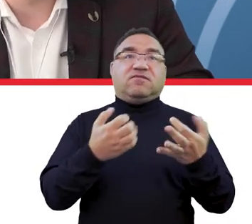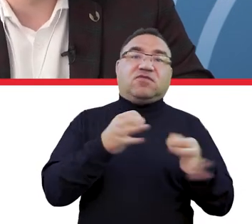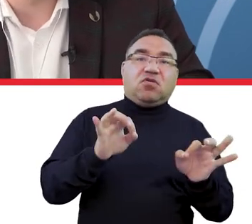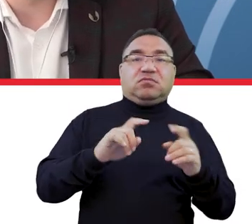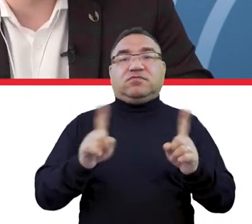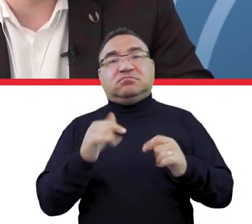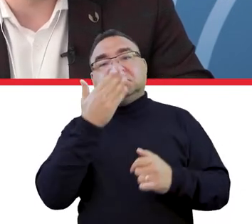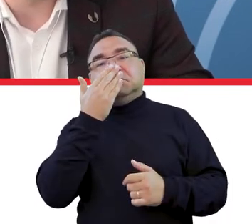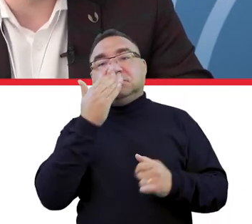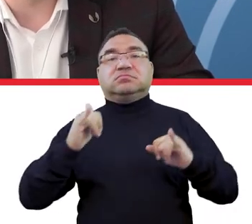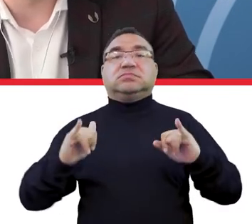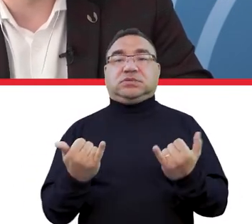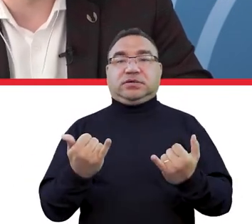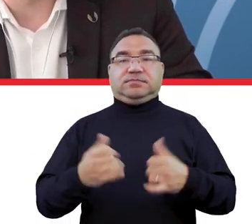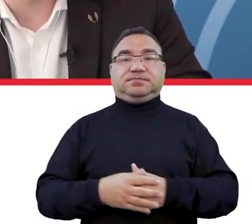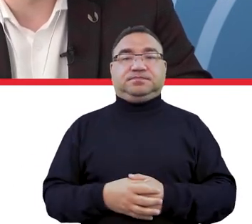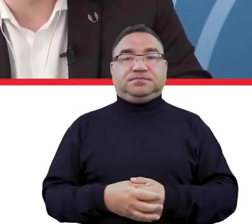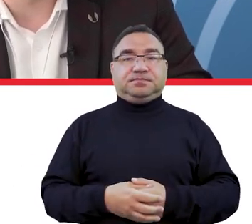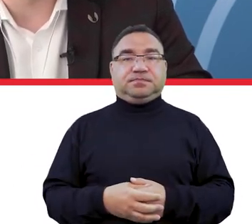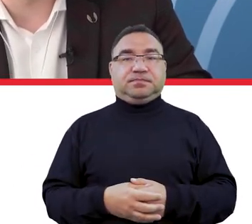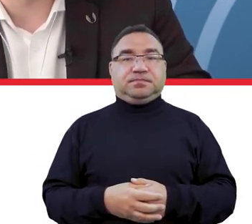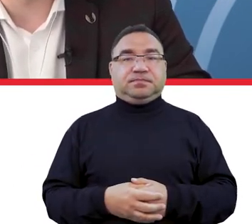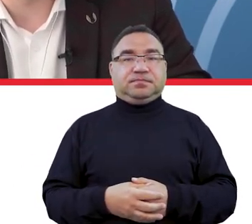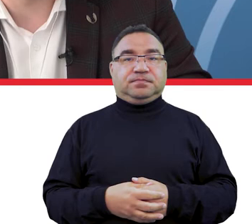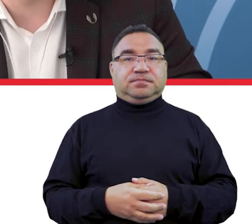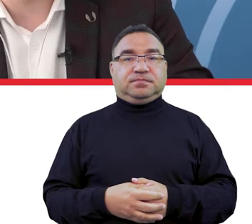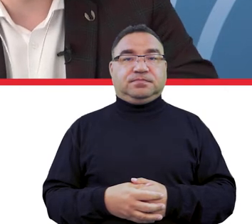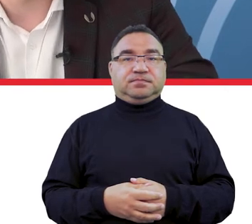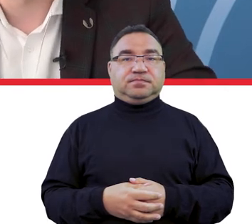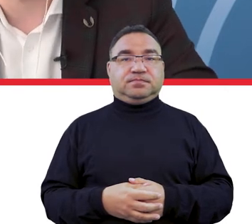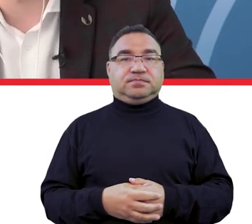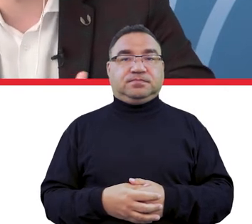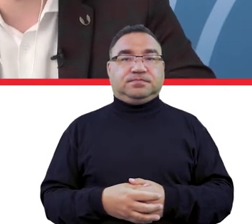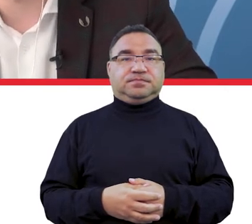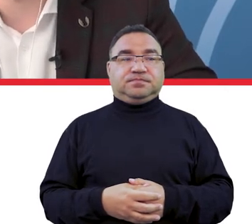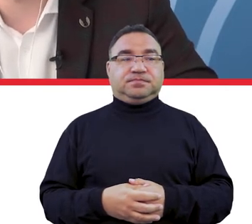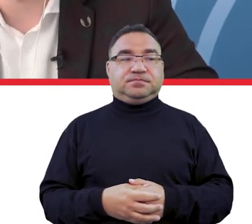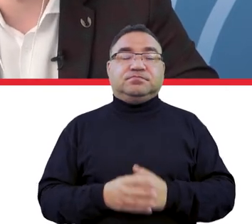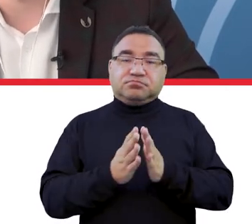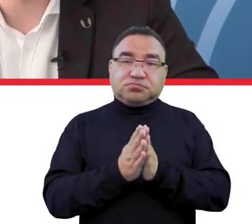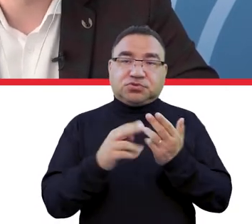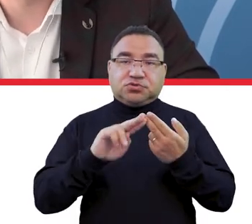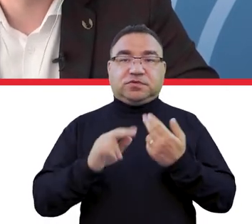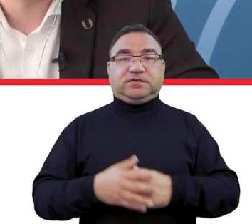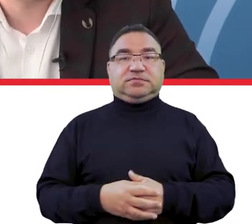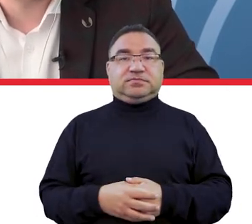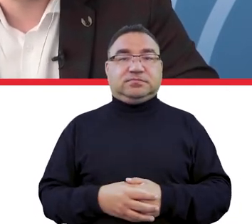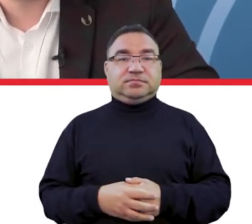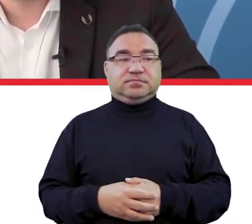i jakby panie ministrze oddaję głos.